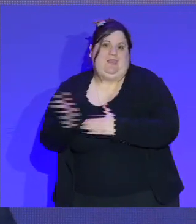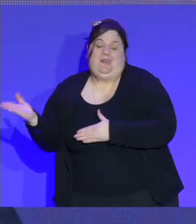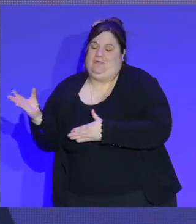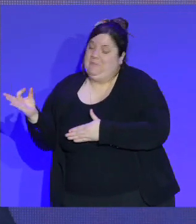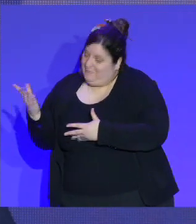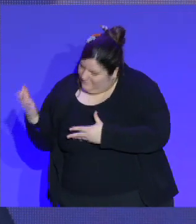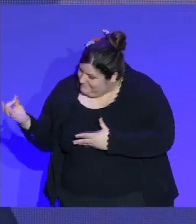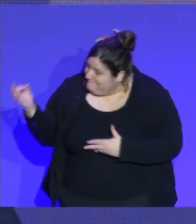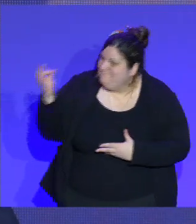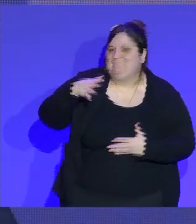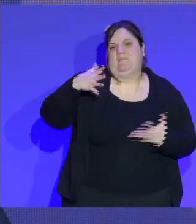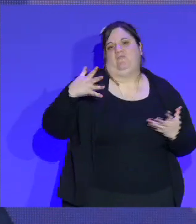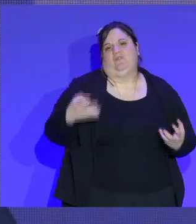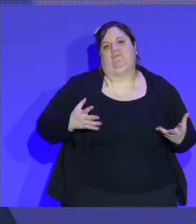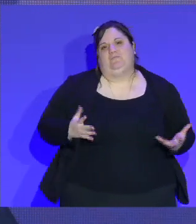voulais en parler.